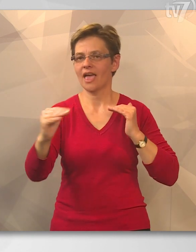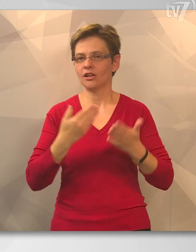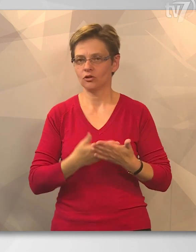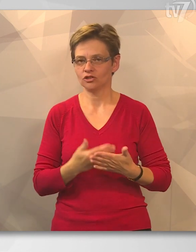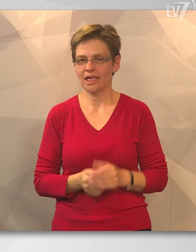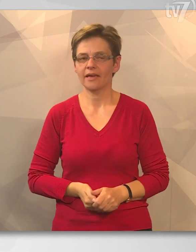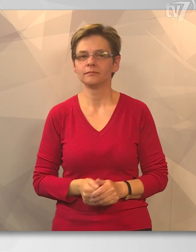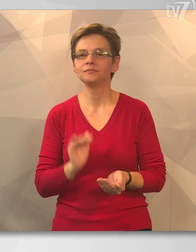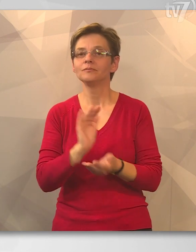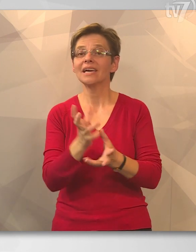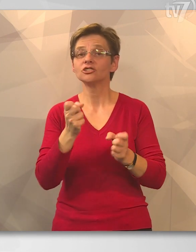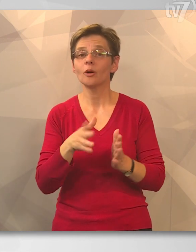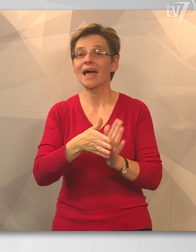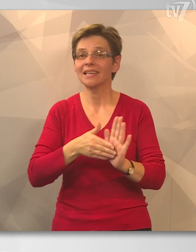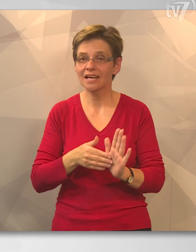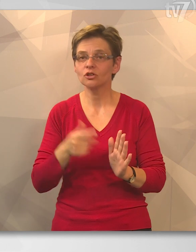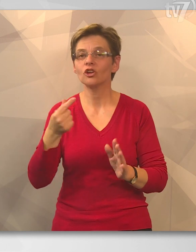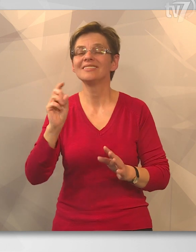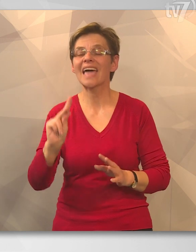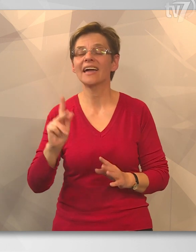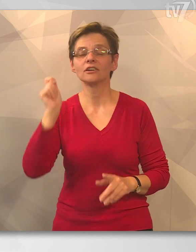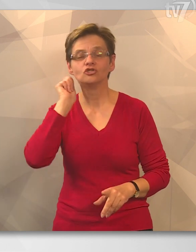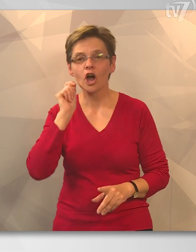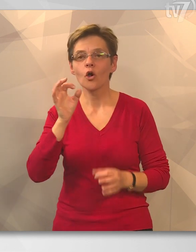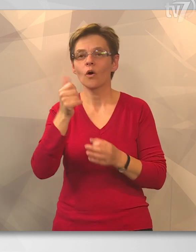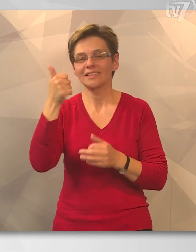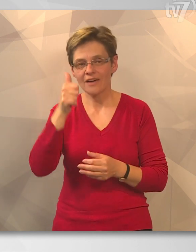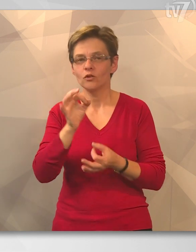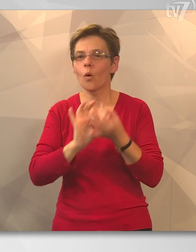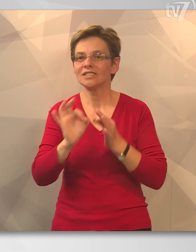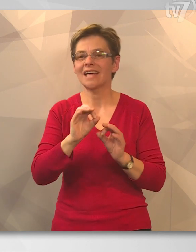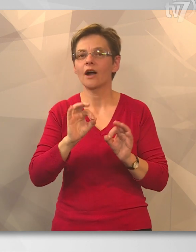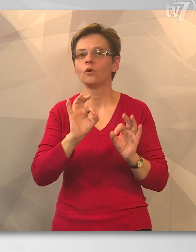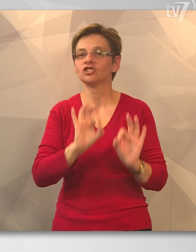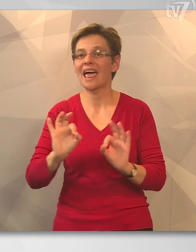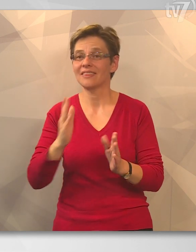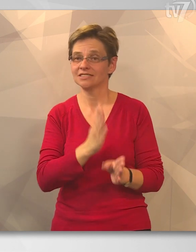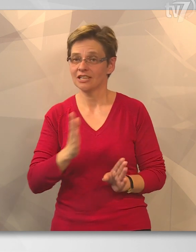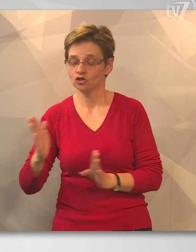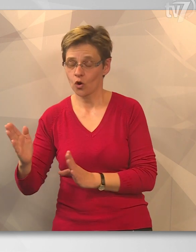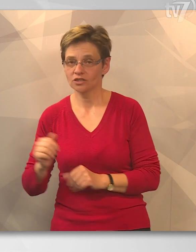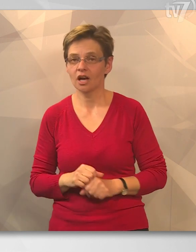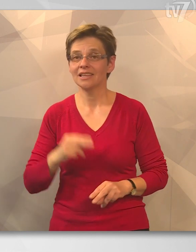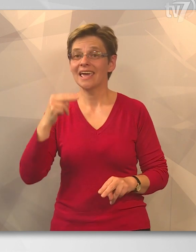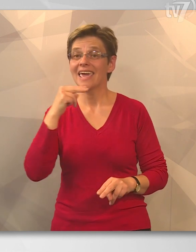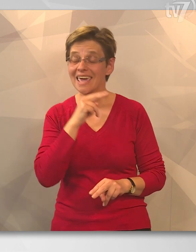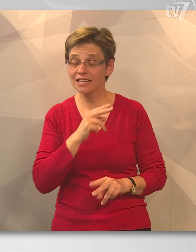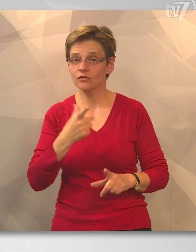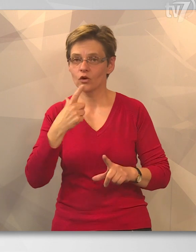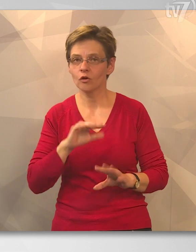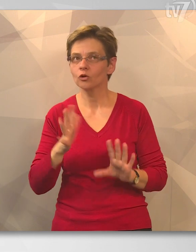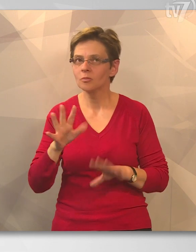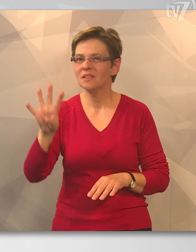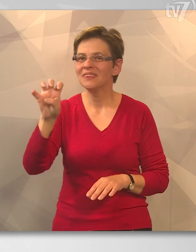Békés Csabán kezdődött el a TEC Csajok elnevezésű országos rendezvénysorozat. A hétfői